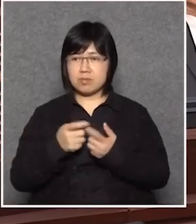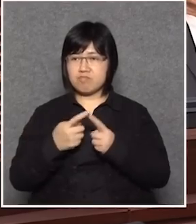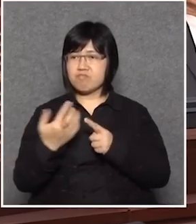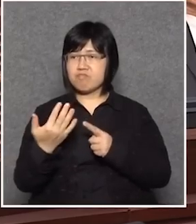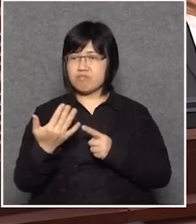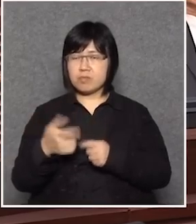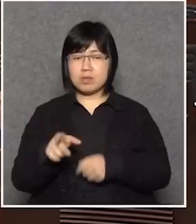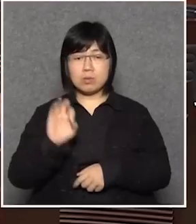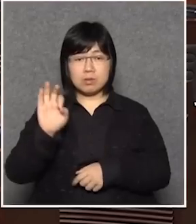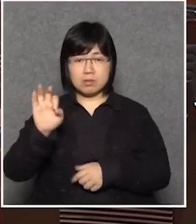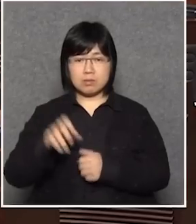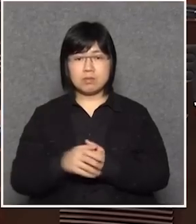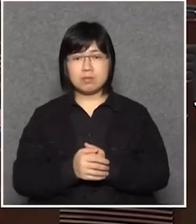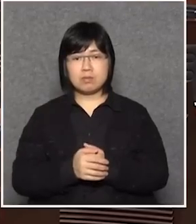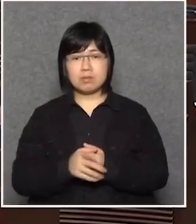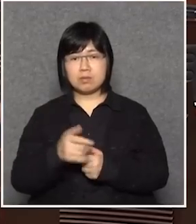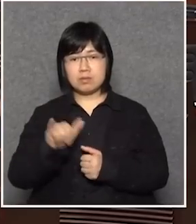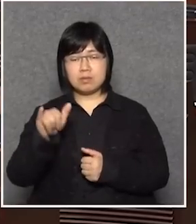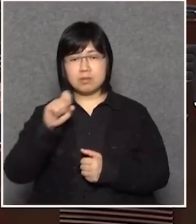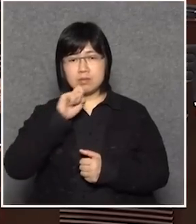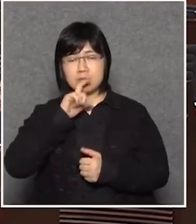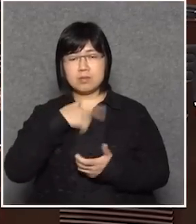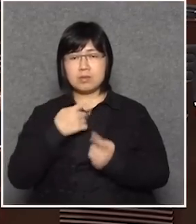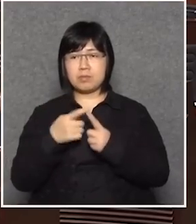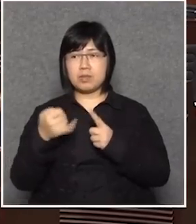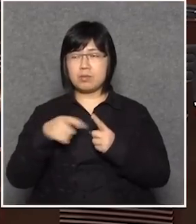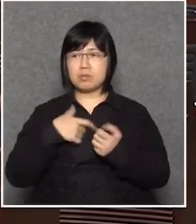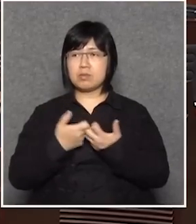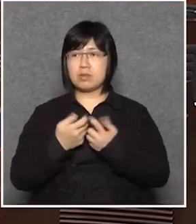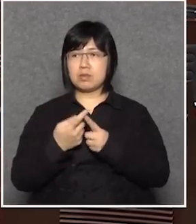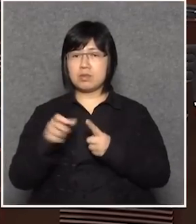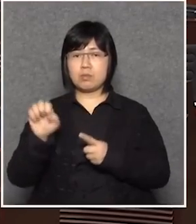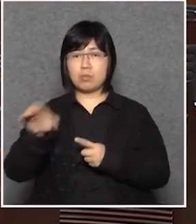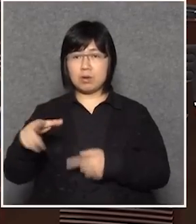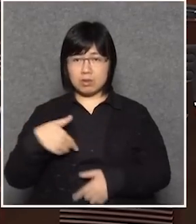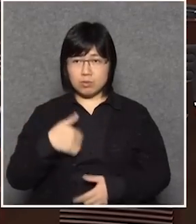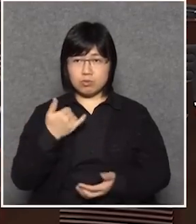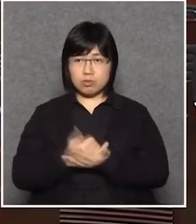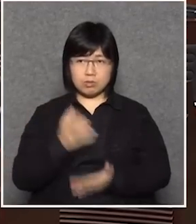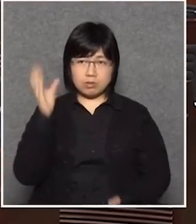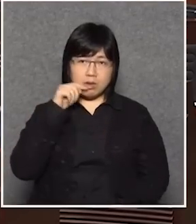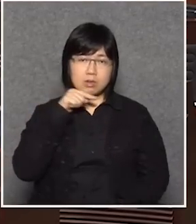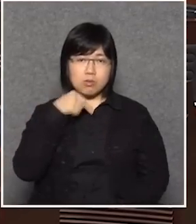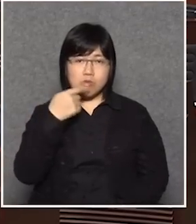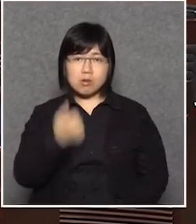OK你一出去我一不教人我又點人了我說你說就行我坐在這裡聽你說是不是?